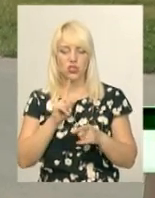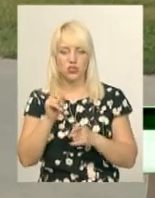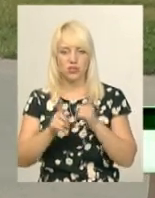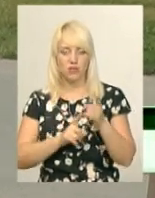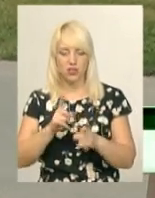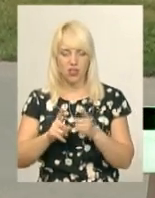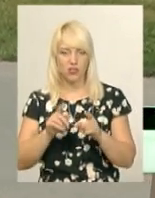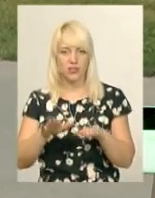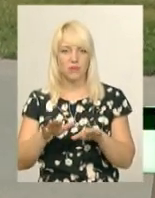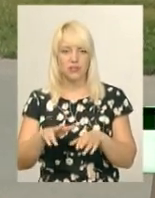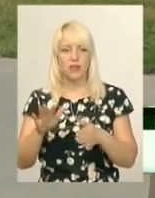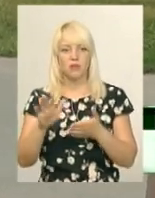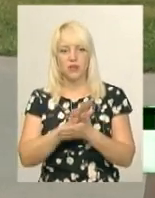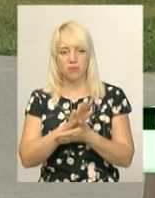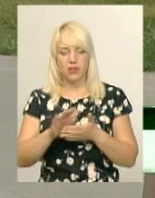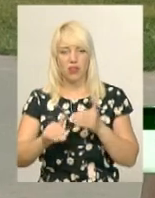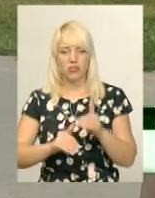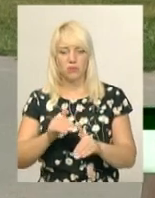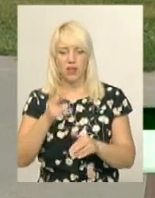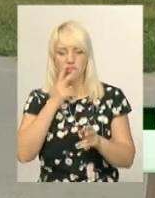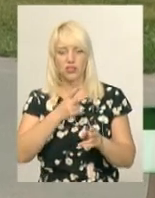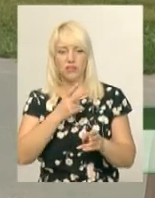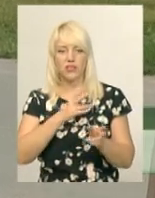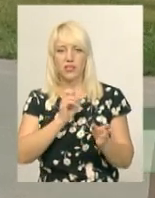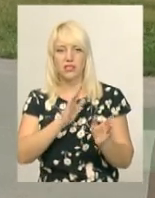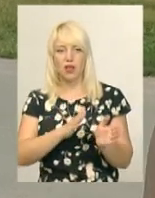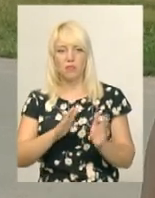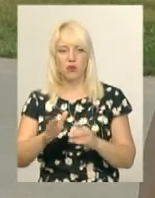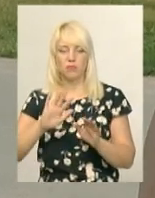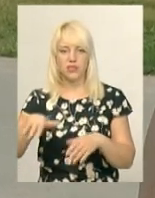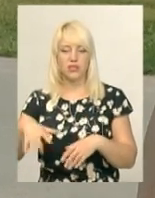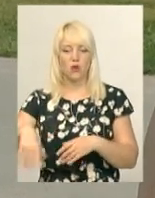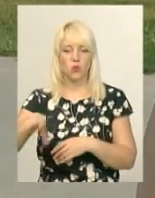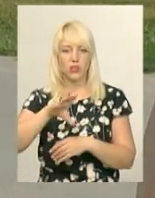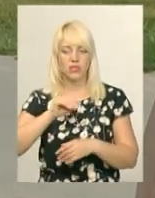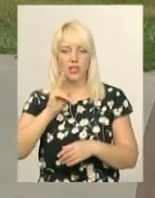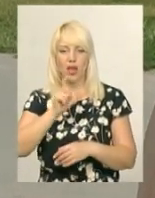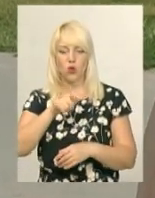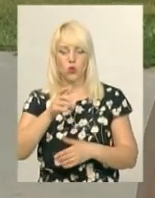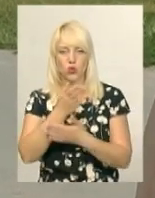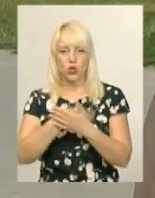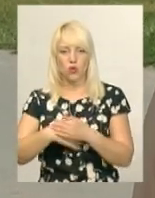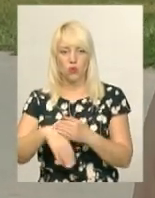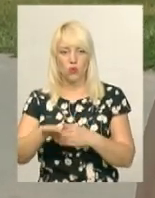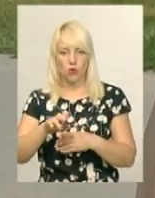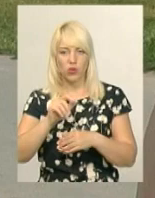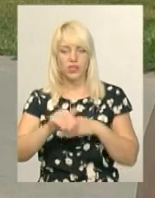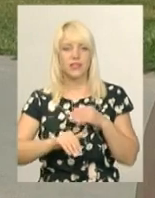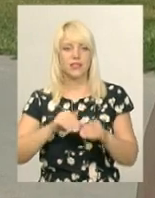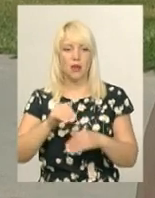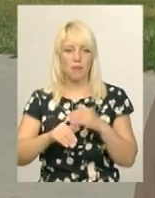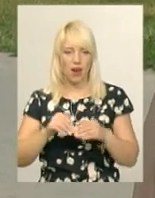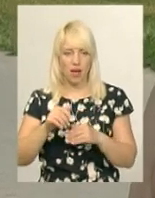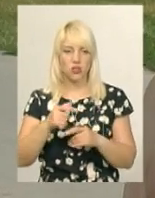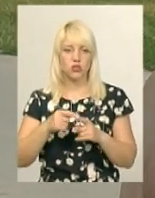порядком. Після всіх, як уходять люди з пляжу, вони теж дивляться,